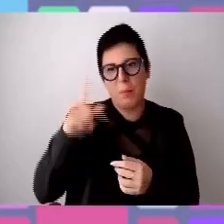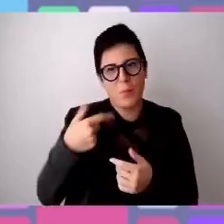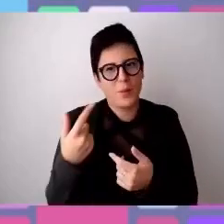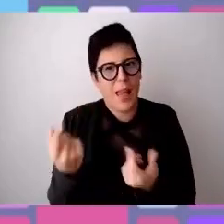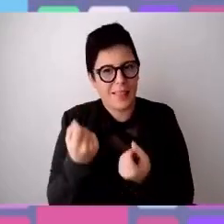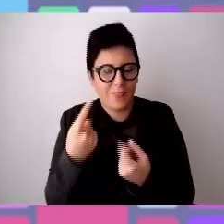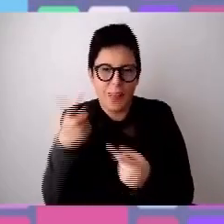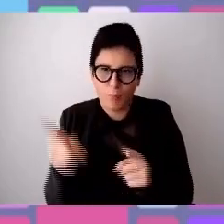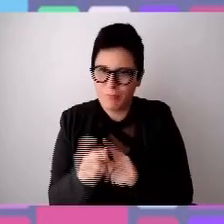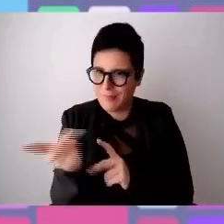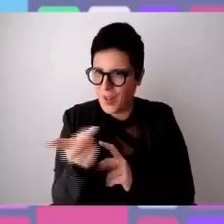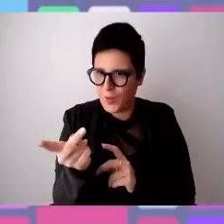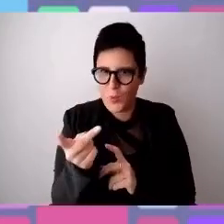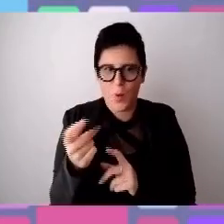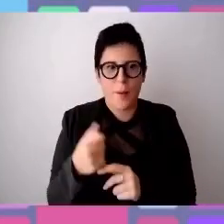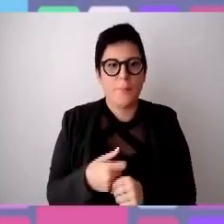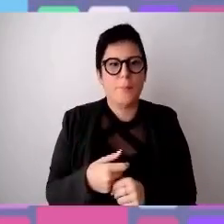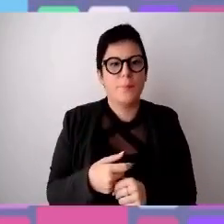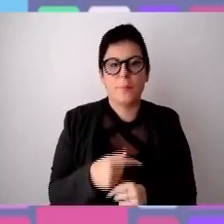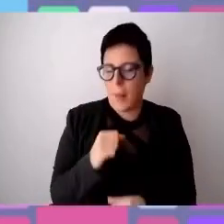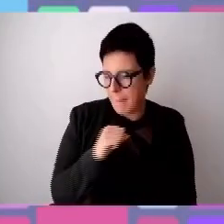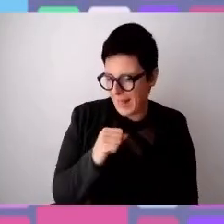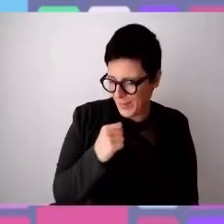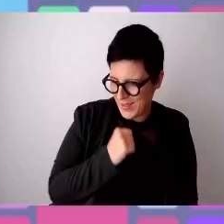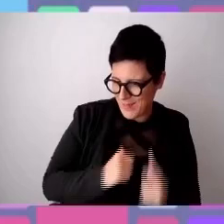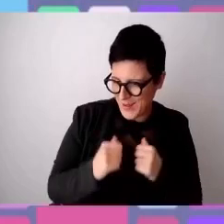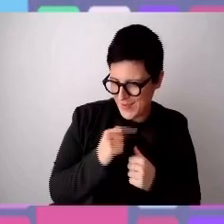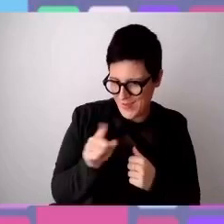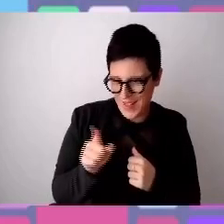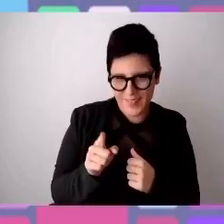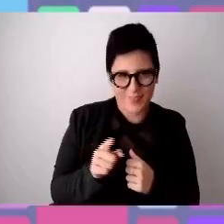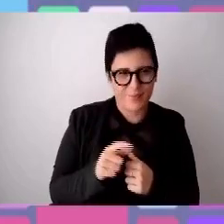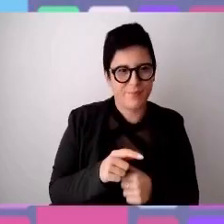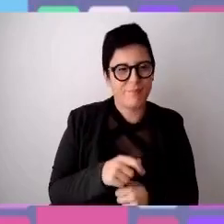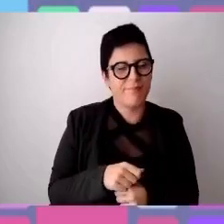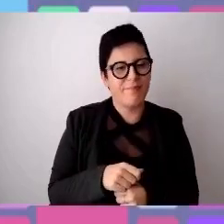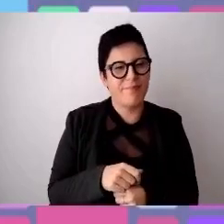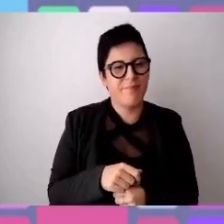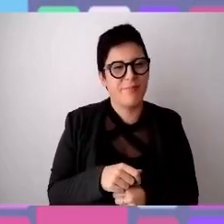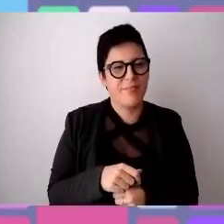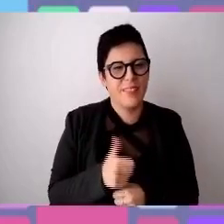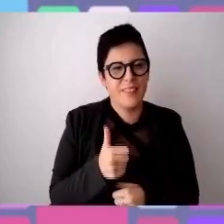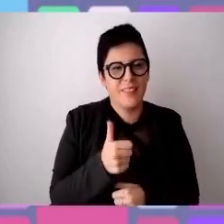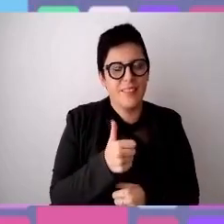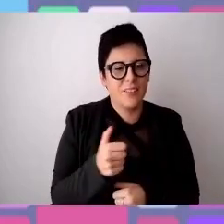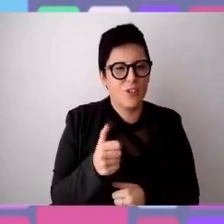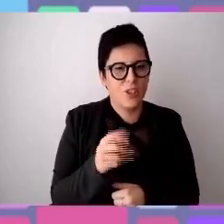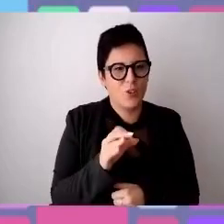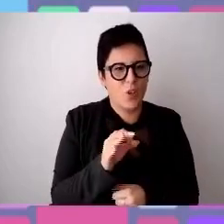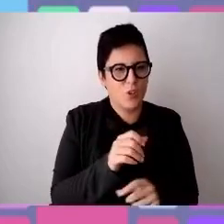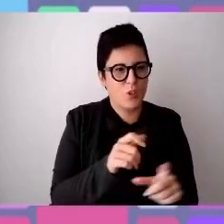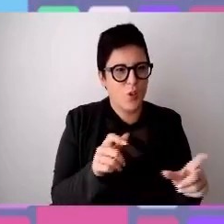In questo senso, ritorno alla battuta di poco fa, quello che hanno fatto con i 150, con i 150 canali e non mi